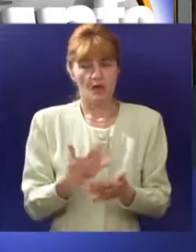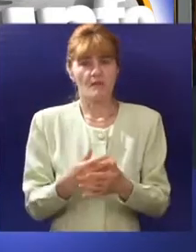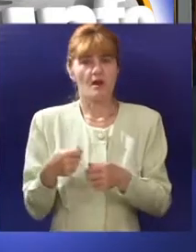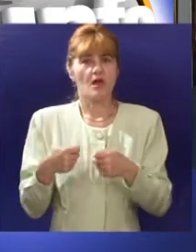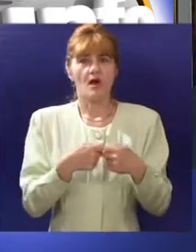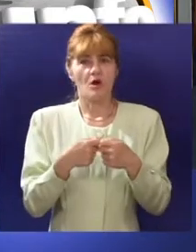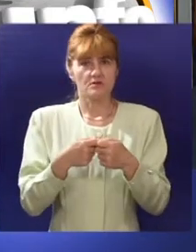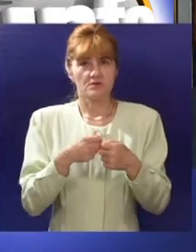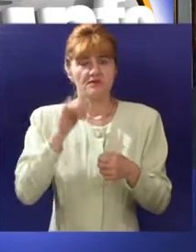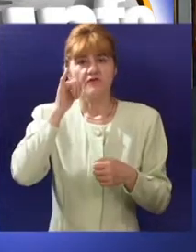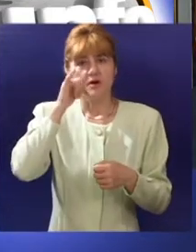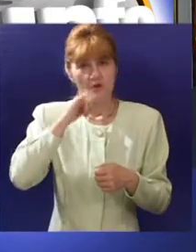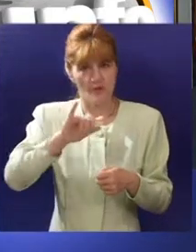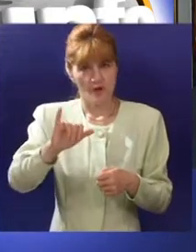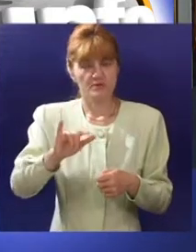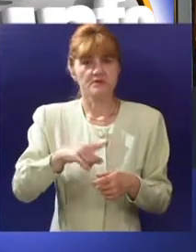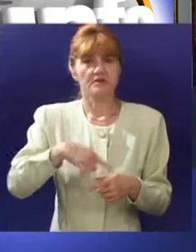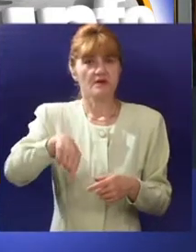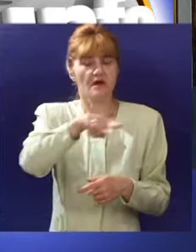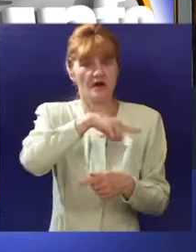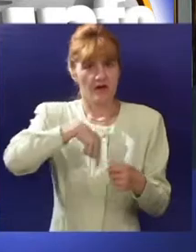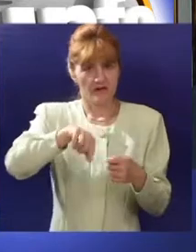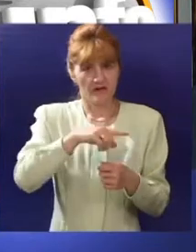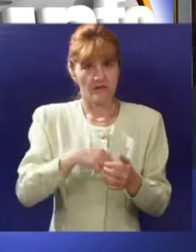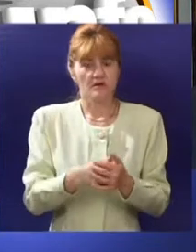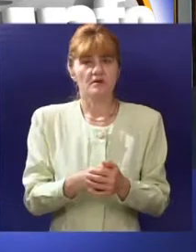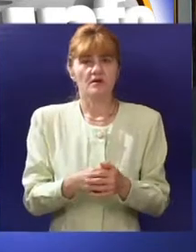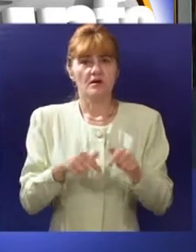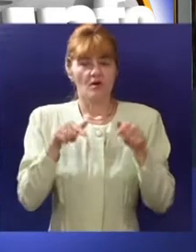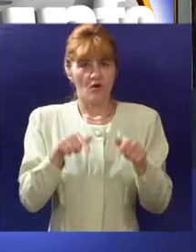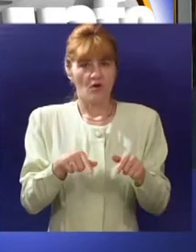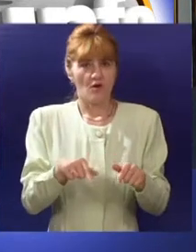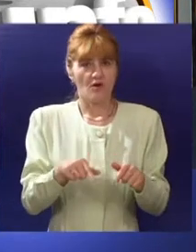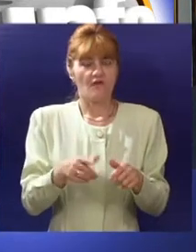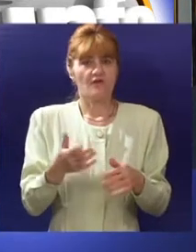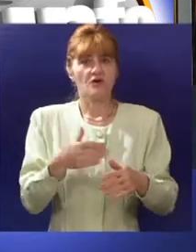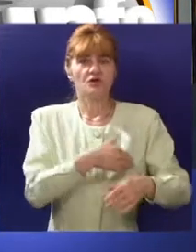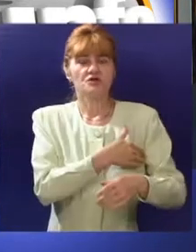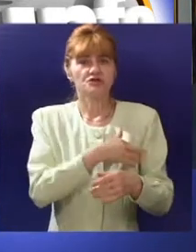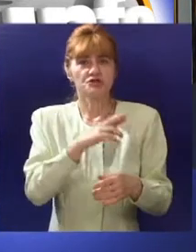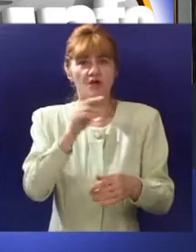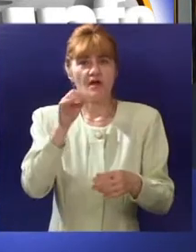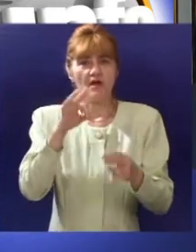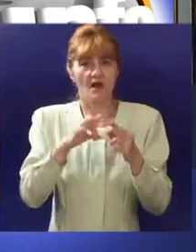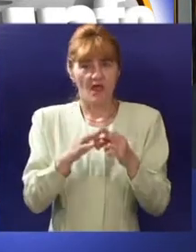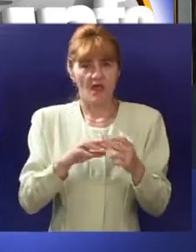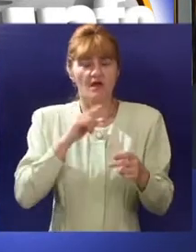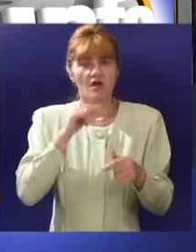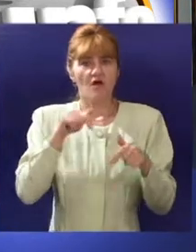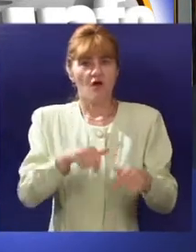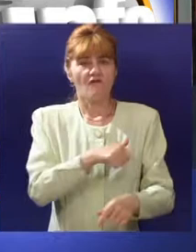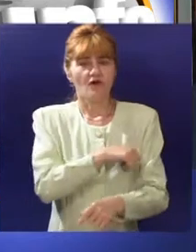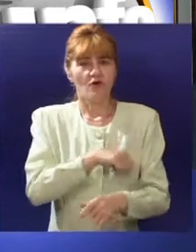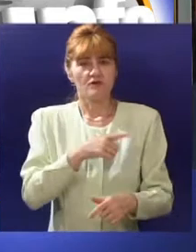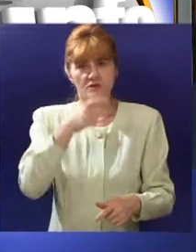bila organizowana poseta privrednika sa regije komore iz Đera i ove godine u